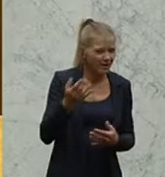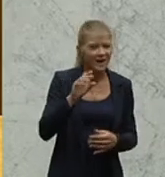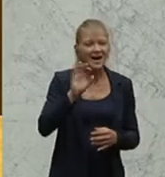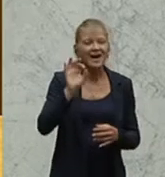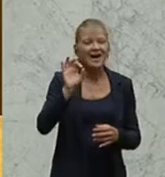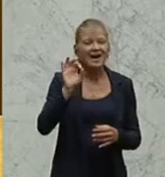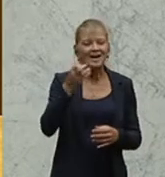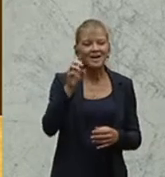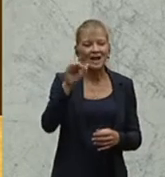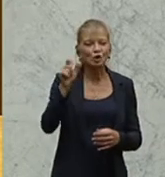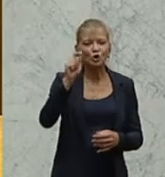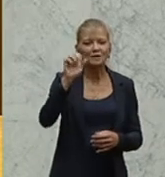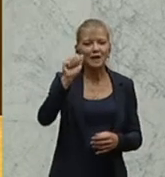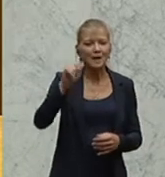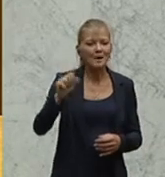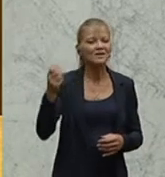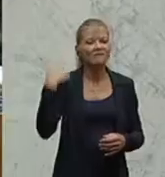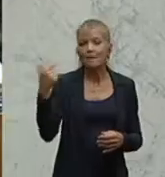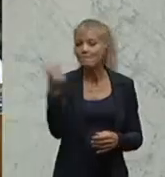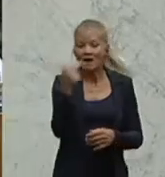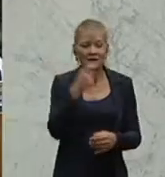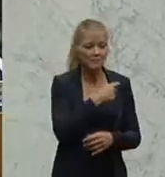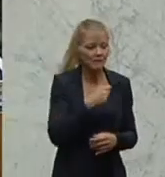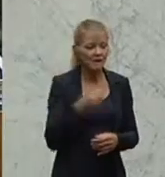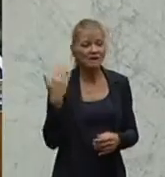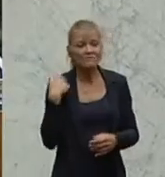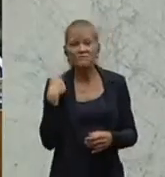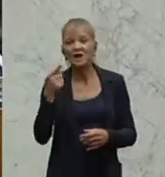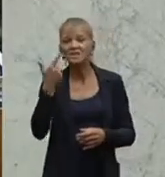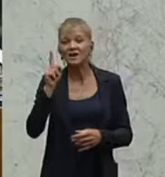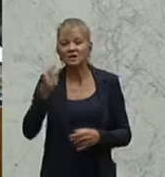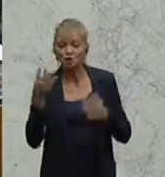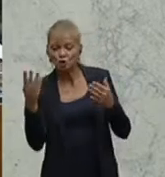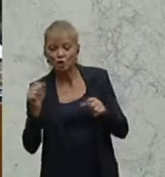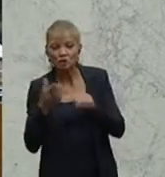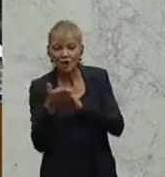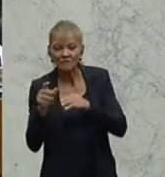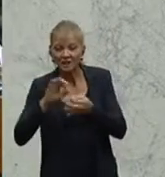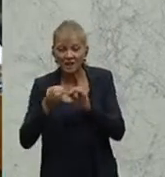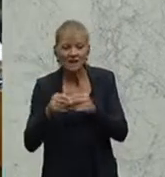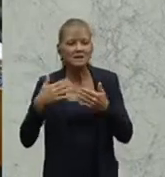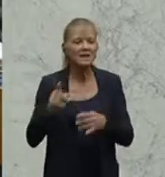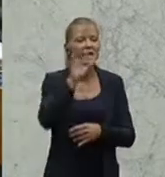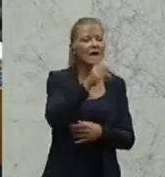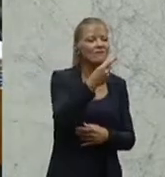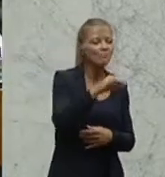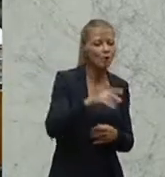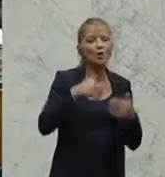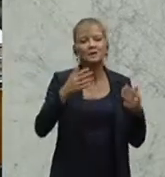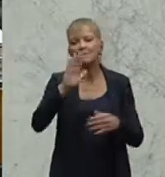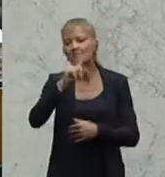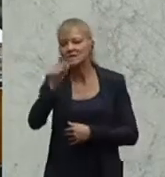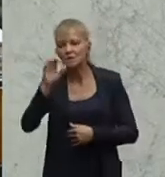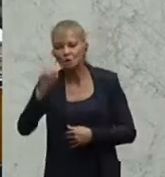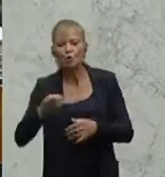2009 war das sogar Klubobmann-Stellvertreter in Kärnten. Davor war er bei der FPÖ, dann war er beim BZÖ, dann war er bei der FPK, die